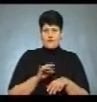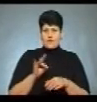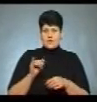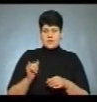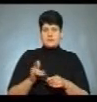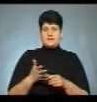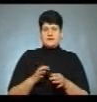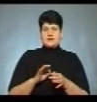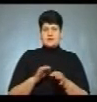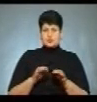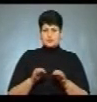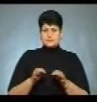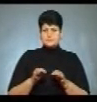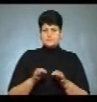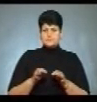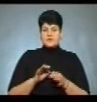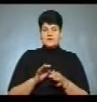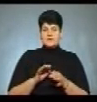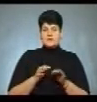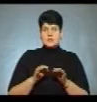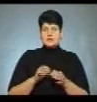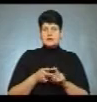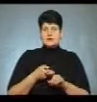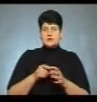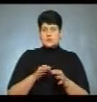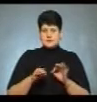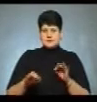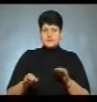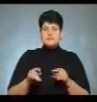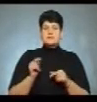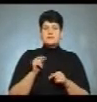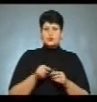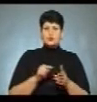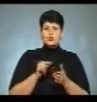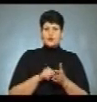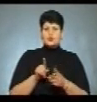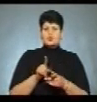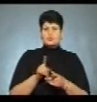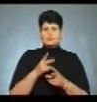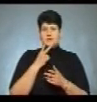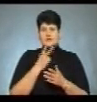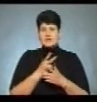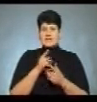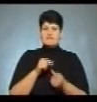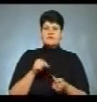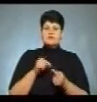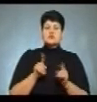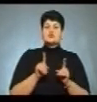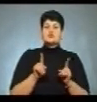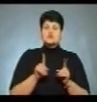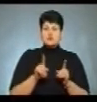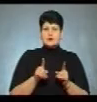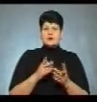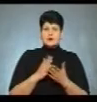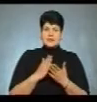вірусологічній аблаторії, з метою того, щоб все ж таки подивитися і визначити, що саме і